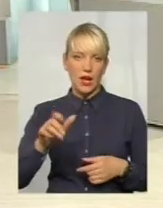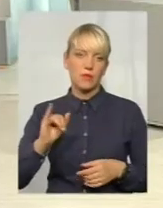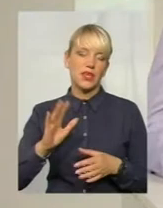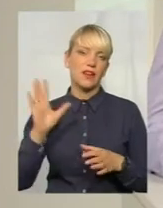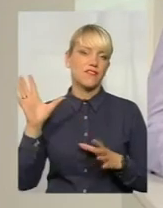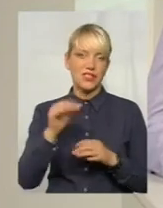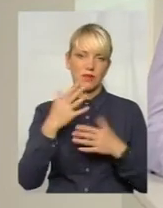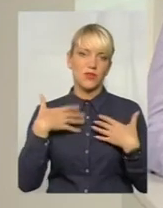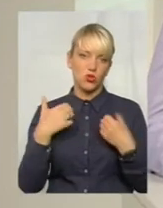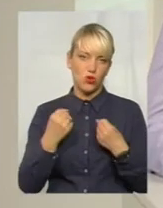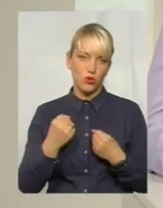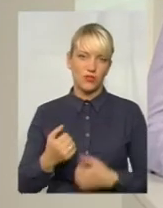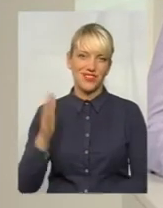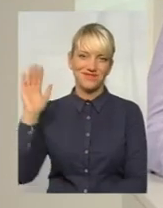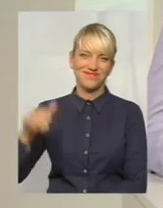і будьте всі здорові. До зустрічі.